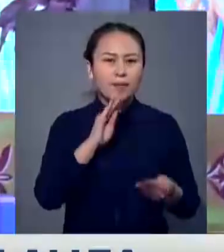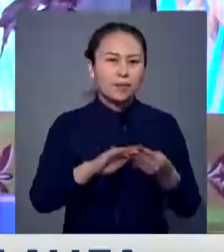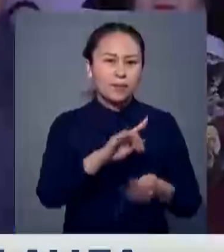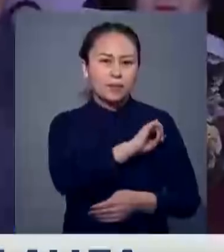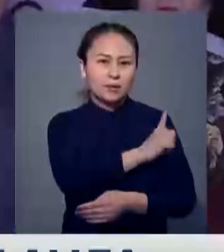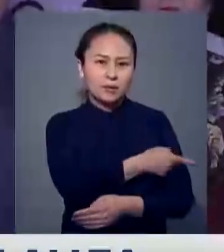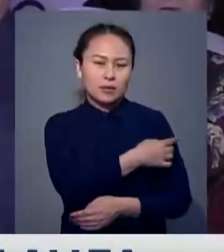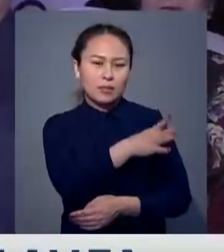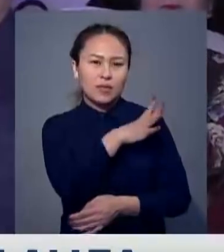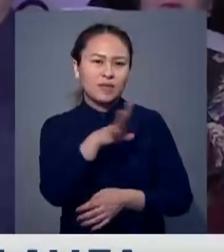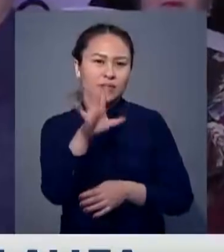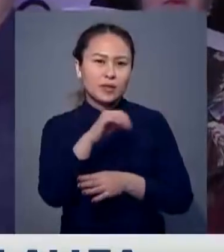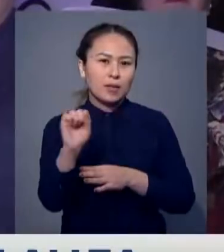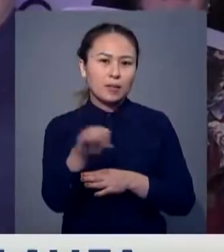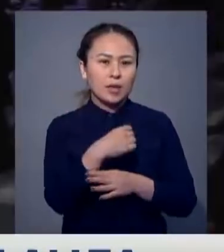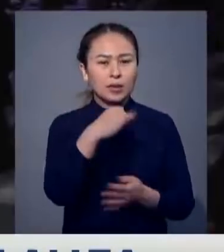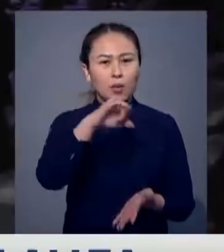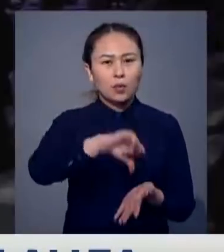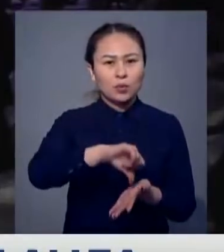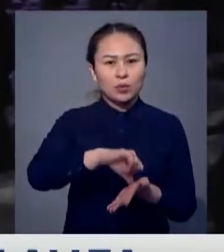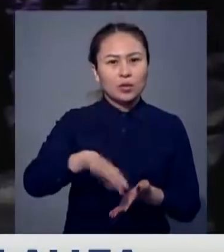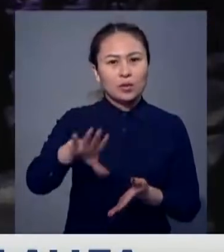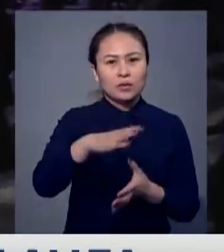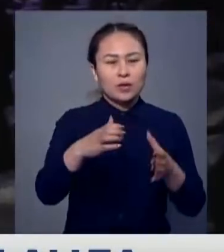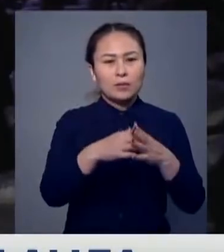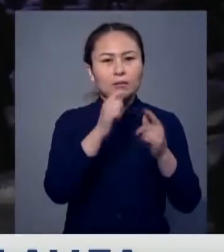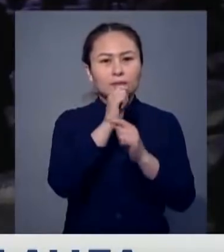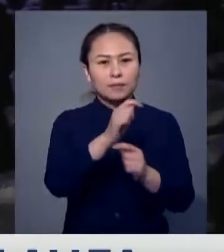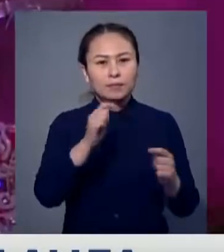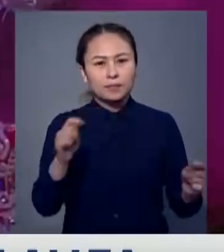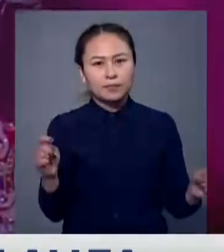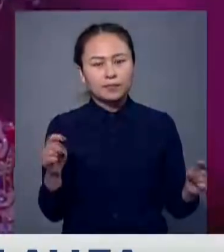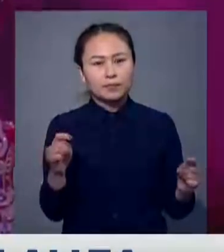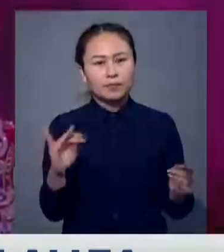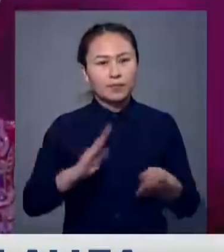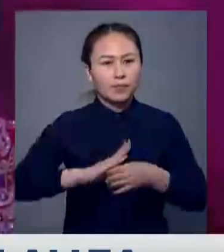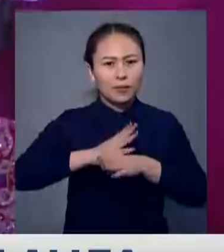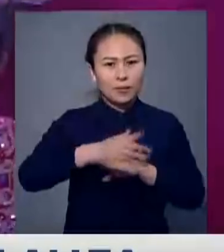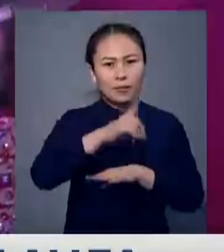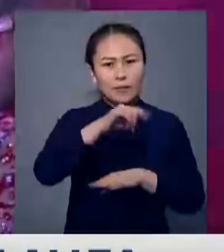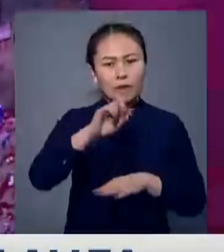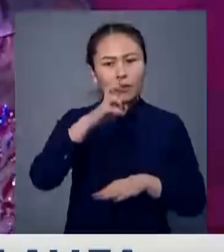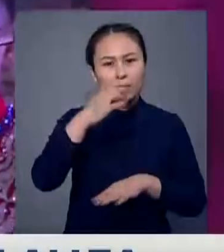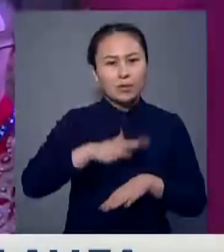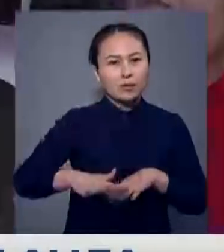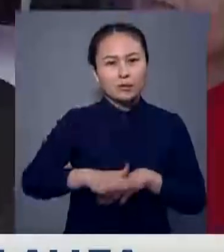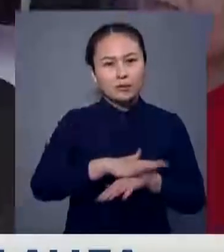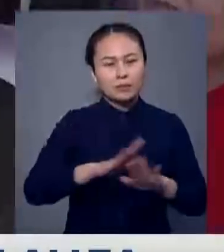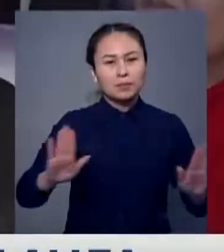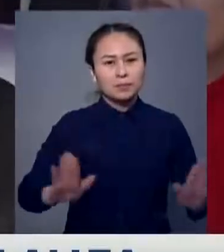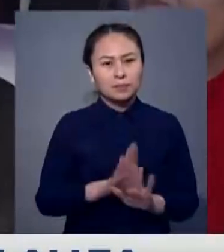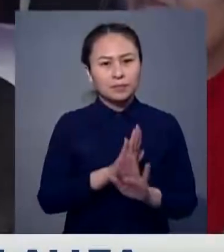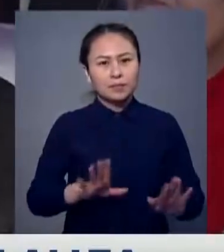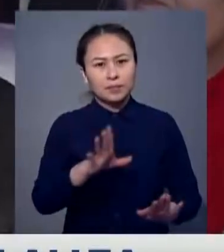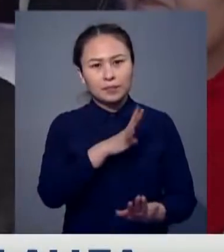Барлық жейінпазлармен қатсыушылар лайықты марапатқа еб ұлса, қонақтар үшін Абай елінің өнерпазлары әнмен жүрден